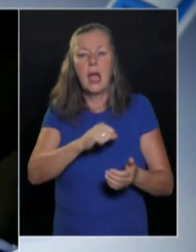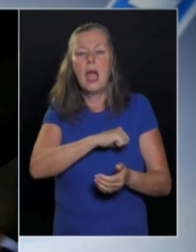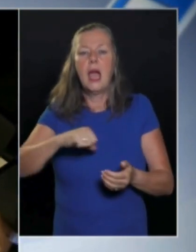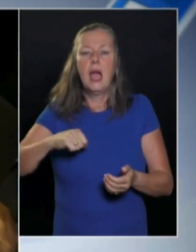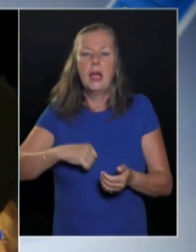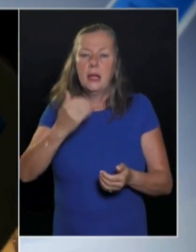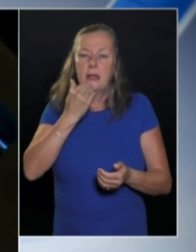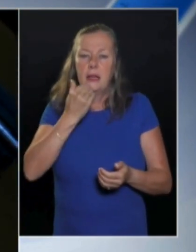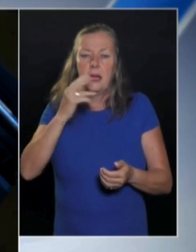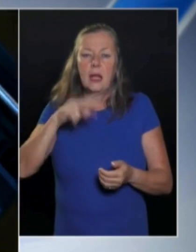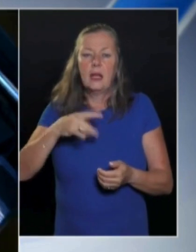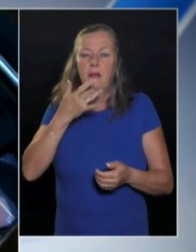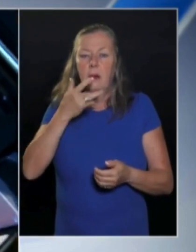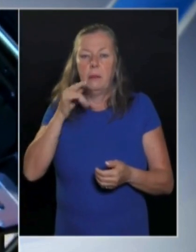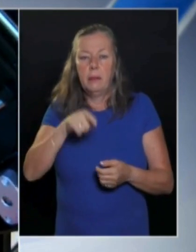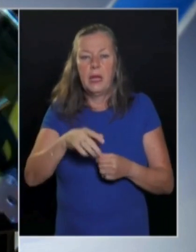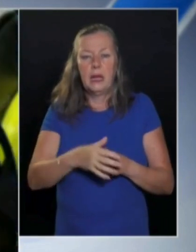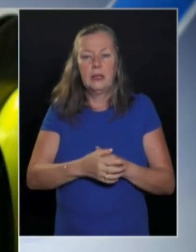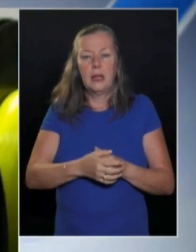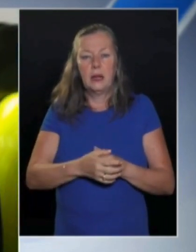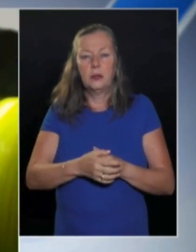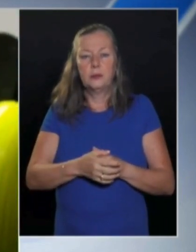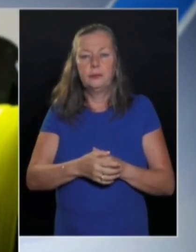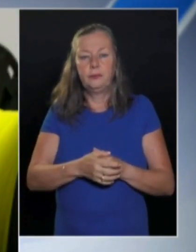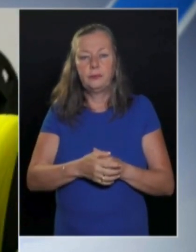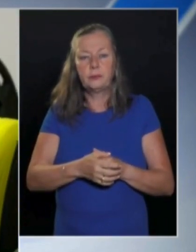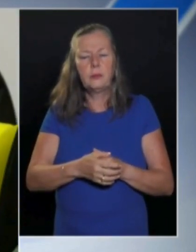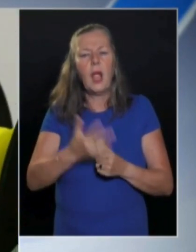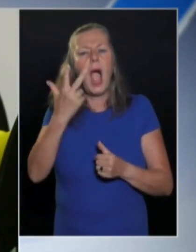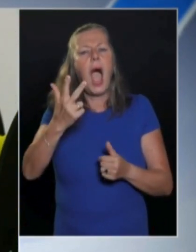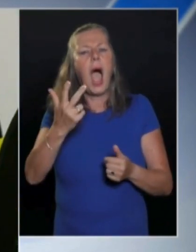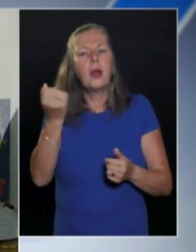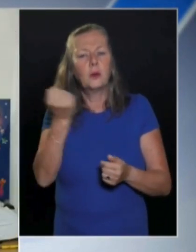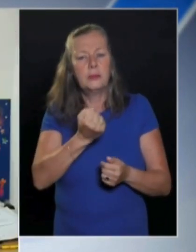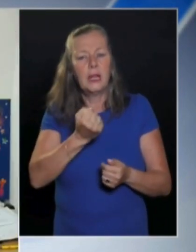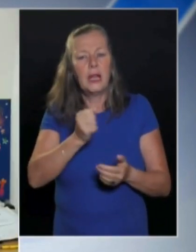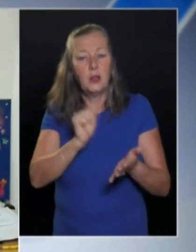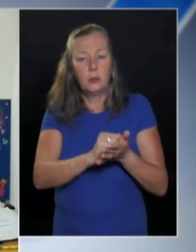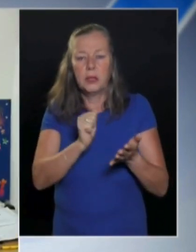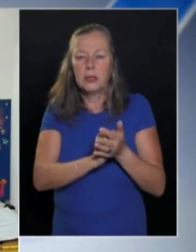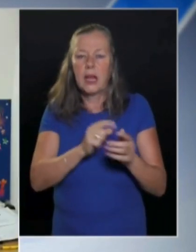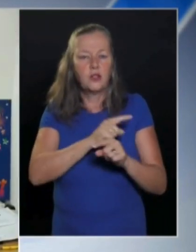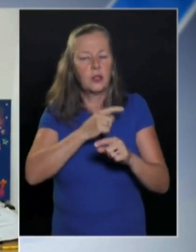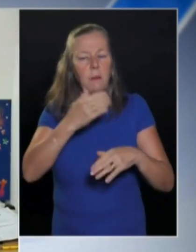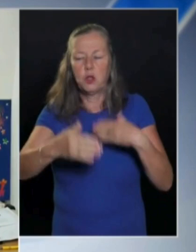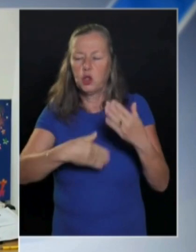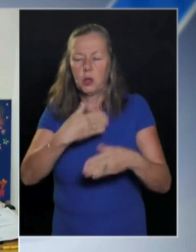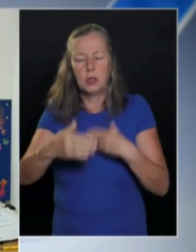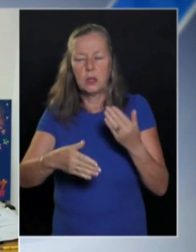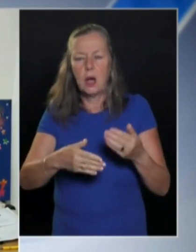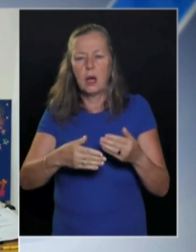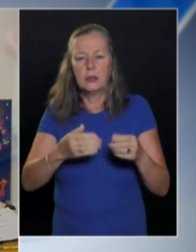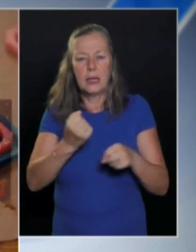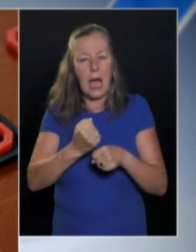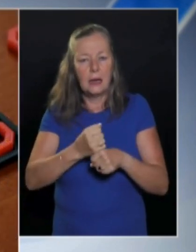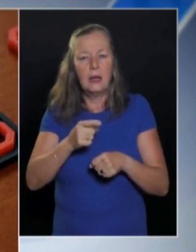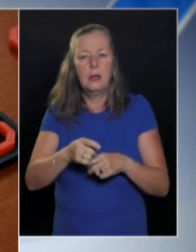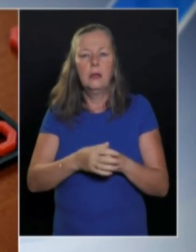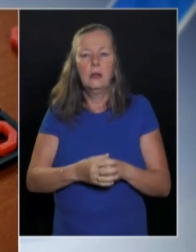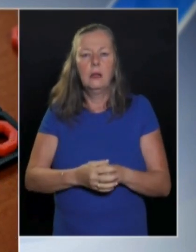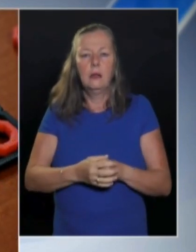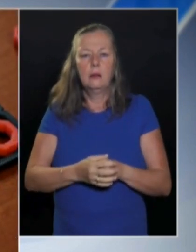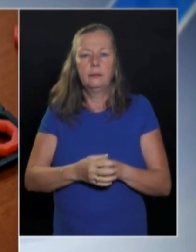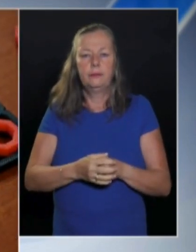egyedi igények vannak. A 3D nyomtatáshoz nem a sorozatgyártásról szó, hanem inkább az egyedi igényekről.